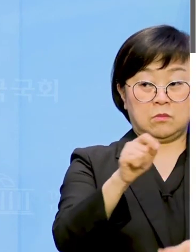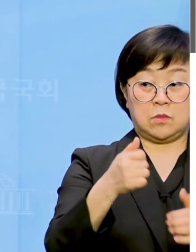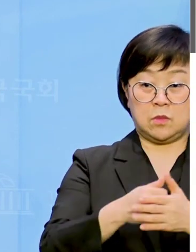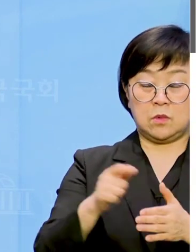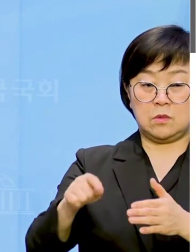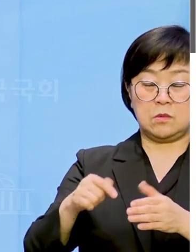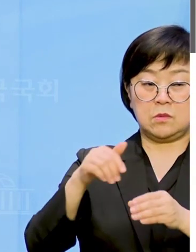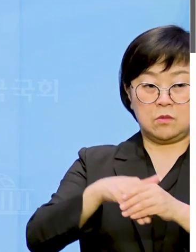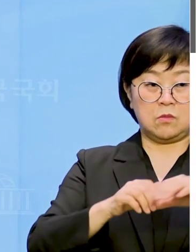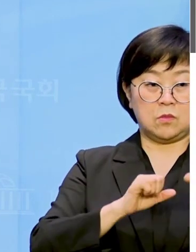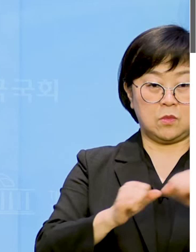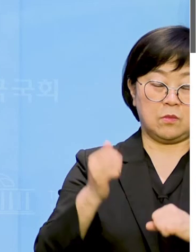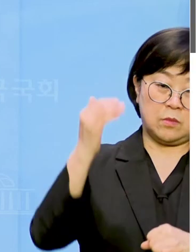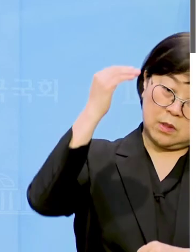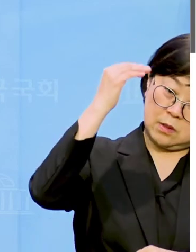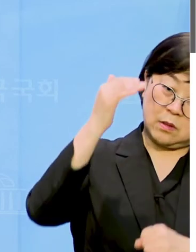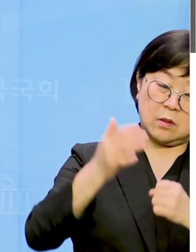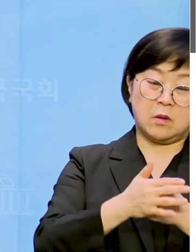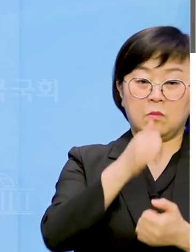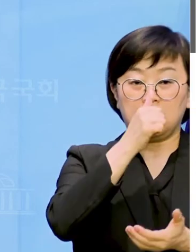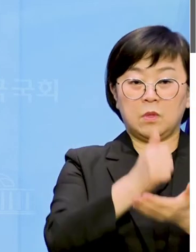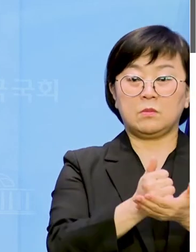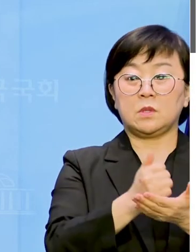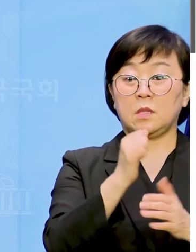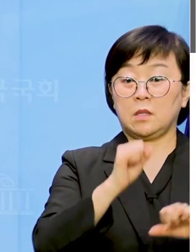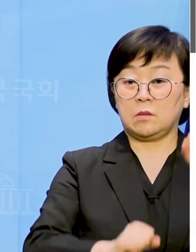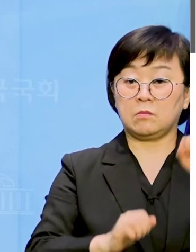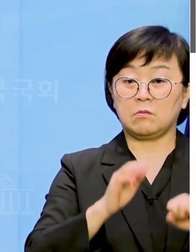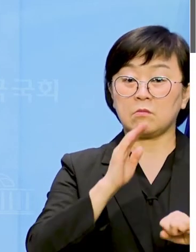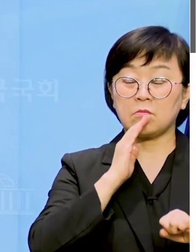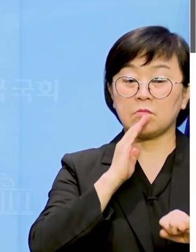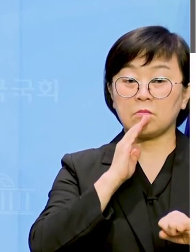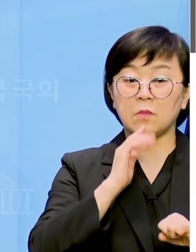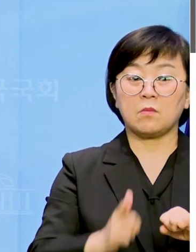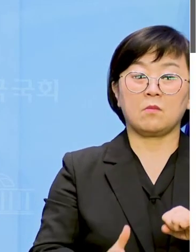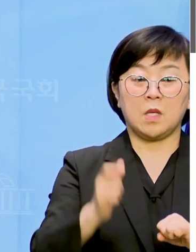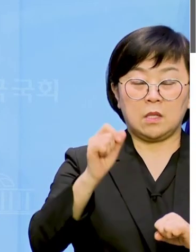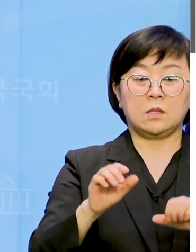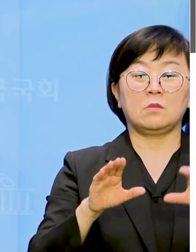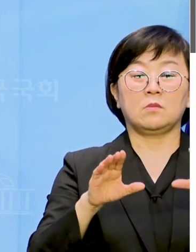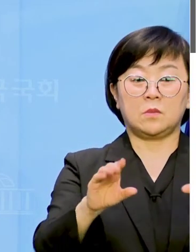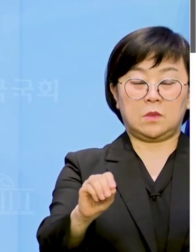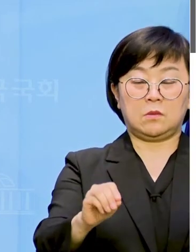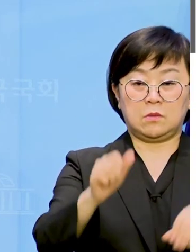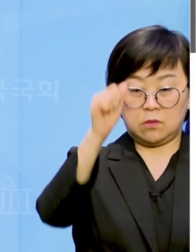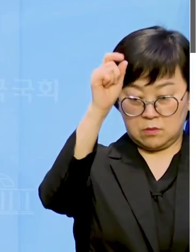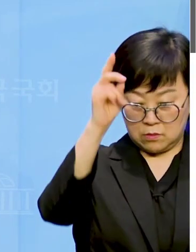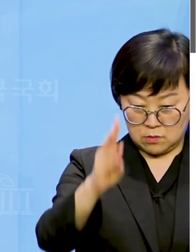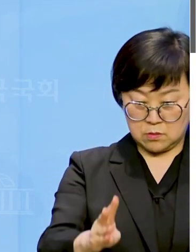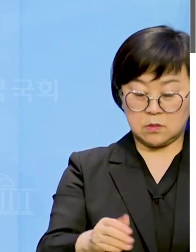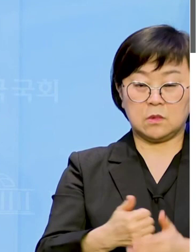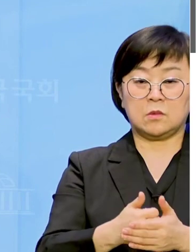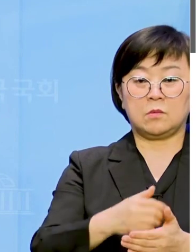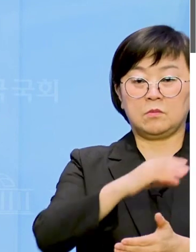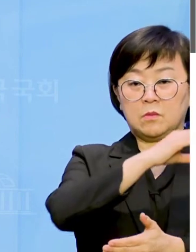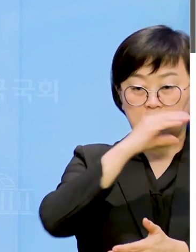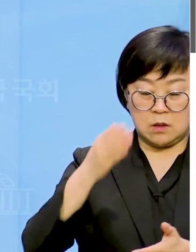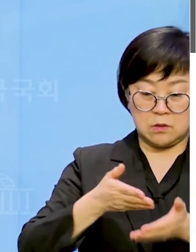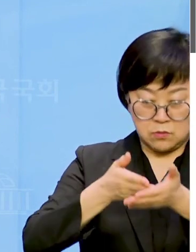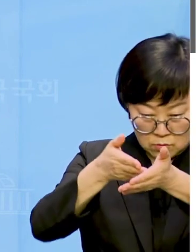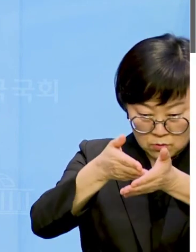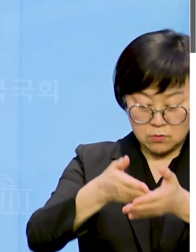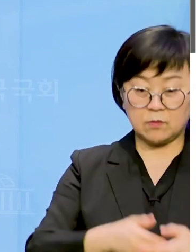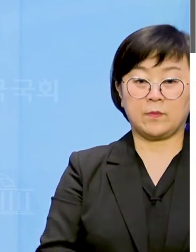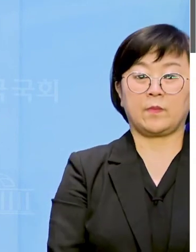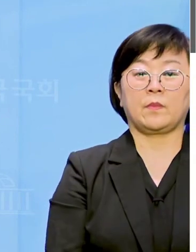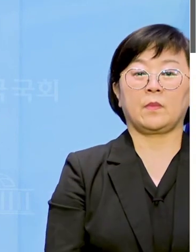선거운동 방해는 범죄행위이니 즉시 중단해 줄 것을 수차례 정중히 요청하였습니다.